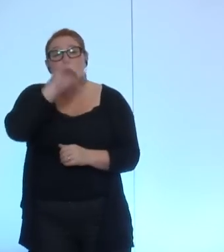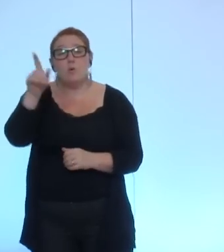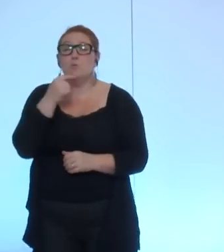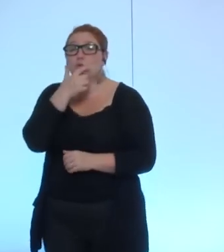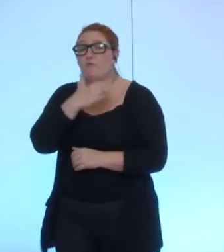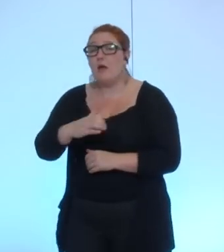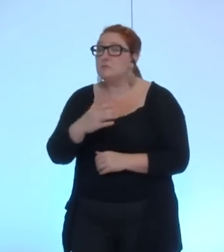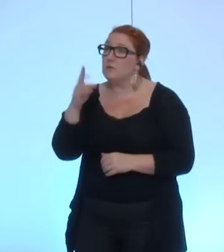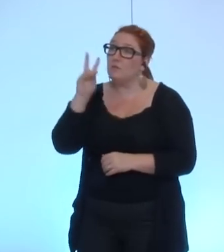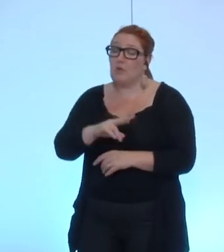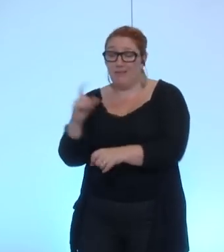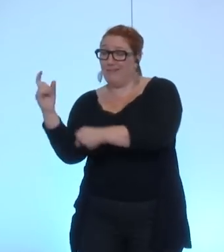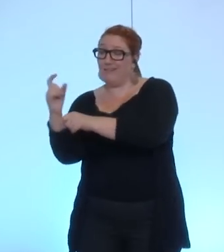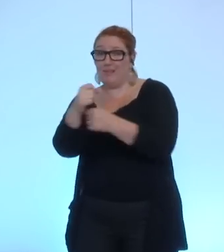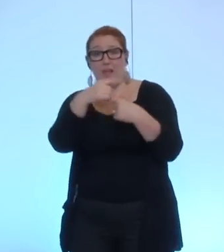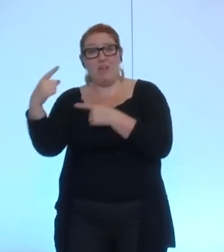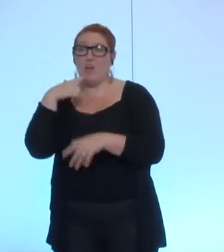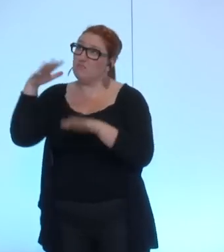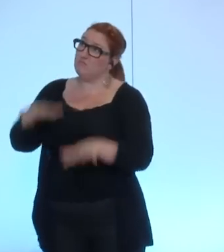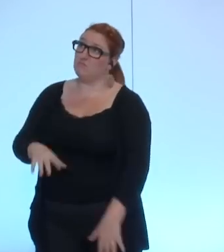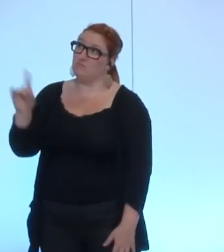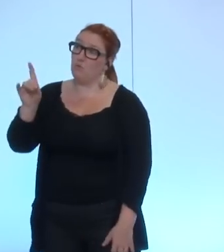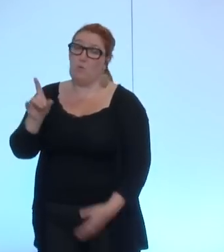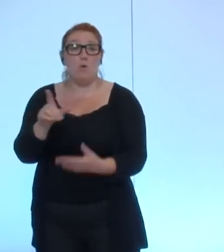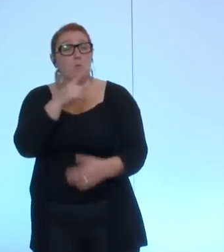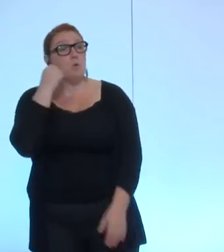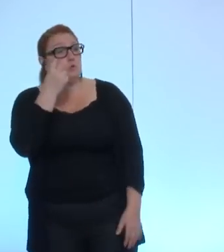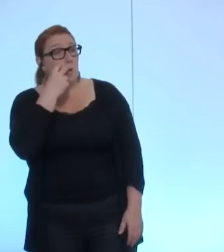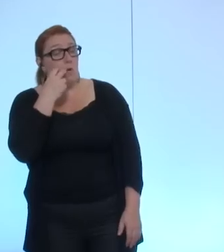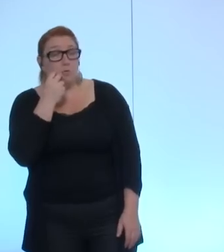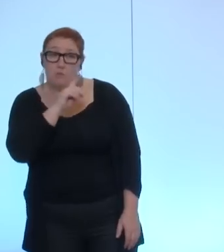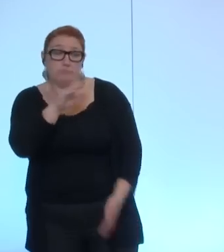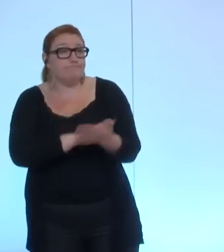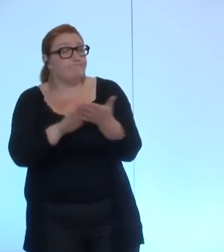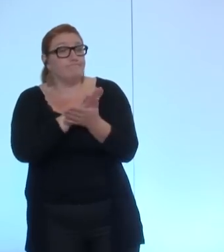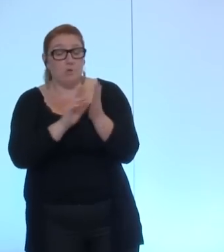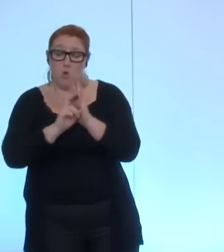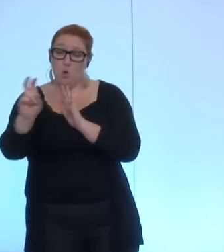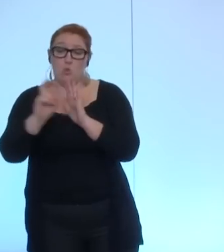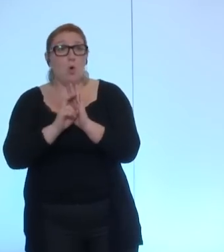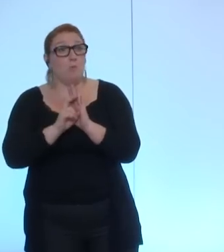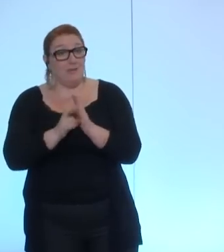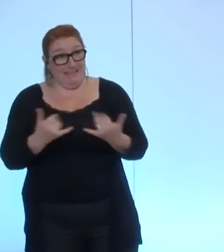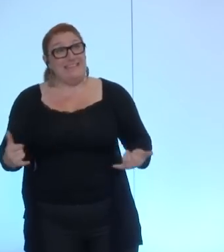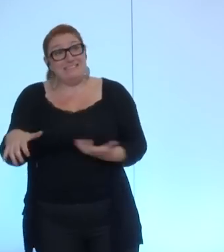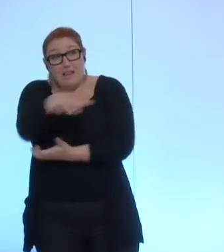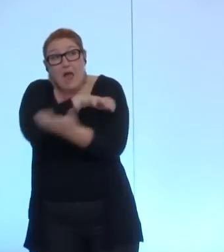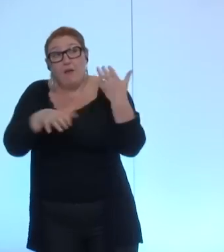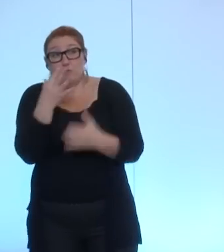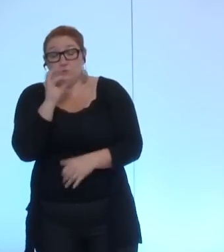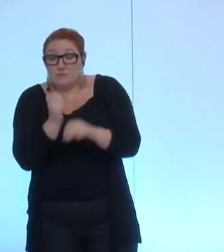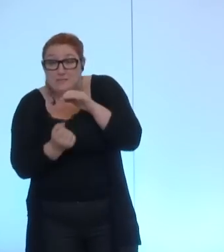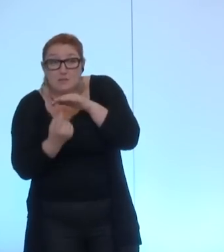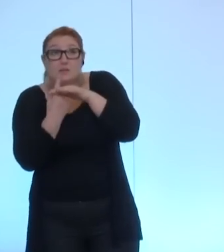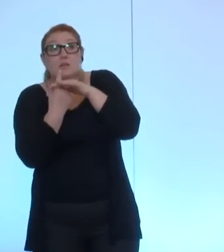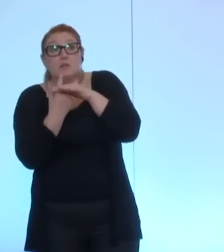critique n'est pas l'intolérance non monsieur Hollande Grenoble ville d'où est partie la révolution française ne